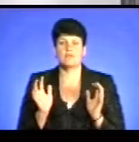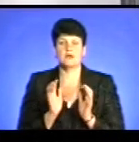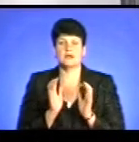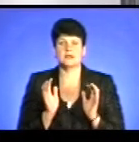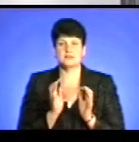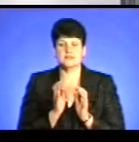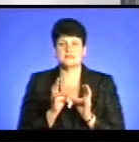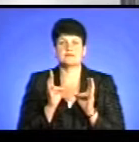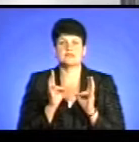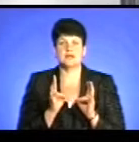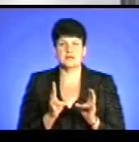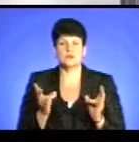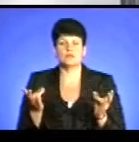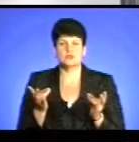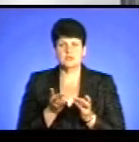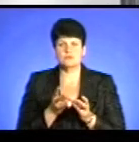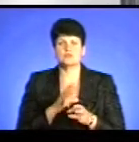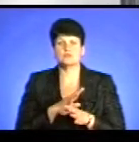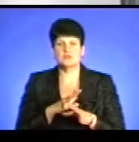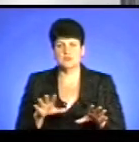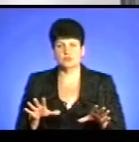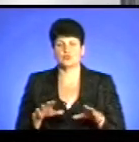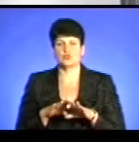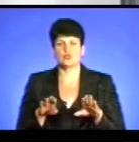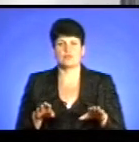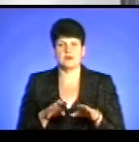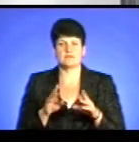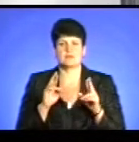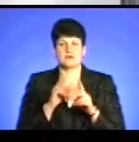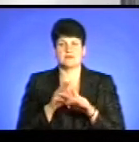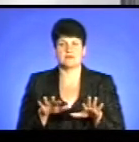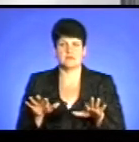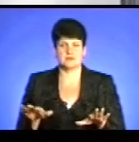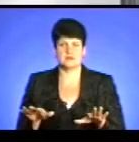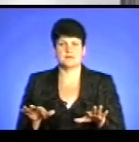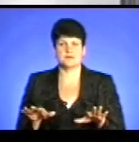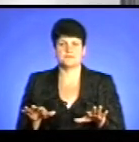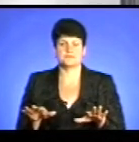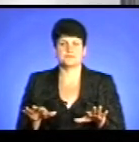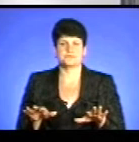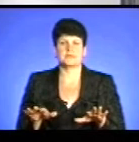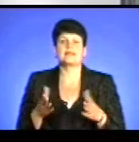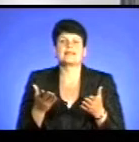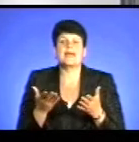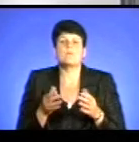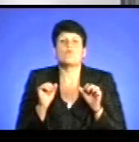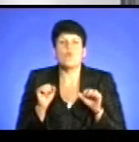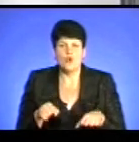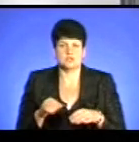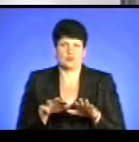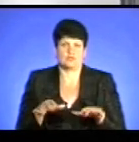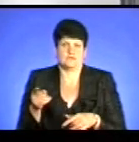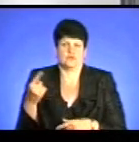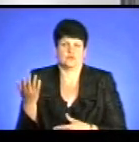трагедії, потрібно уникати купання в несанкціонованих місцях. Розкажіть, будь ласка, де можна купатися на